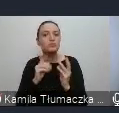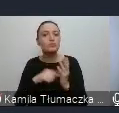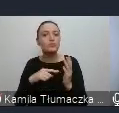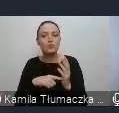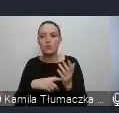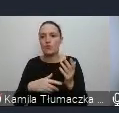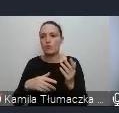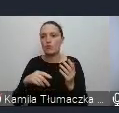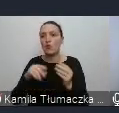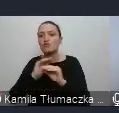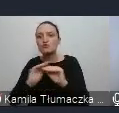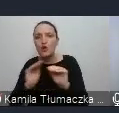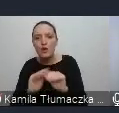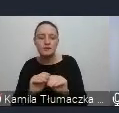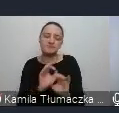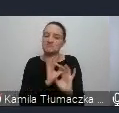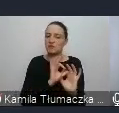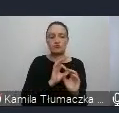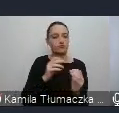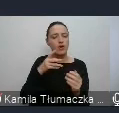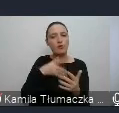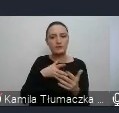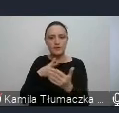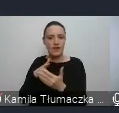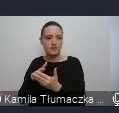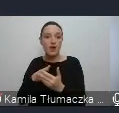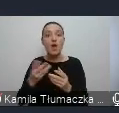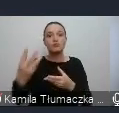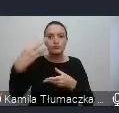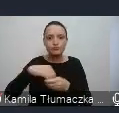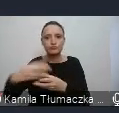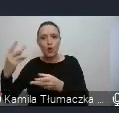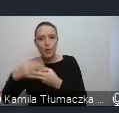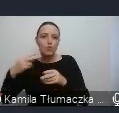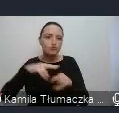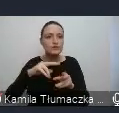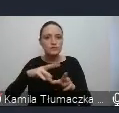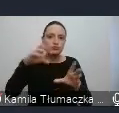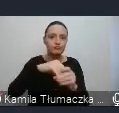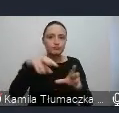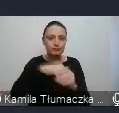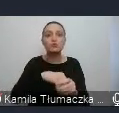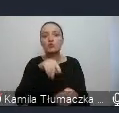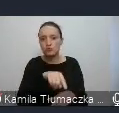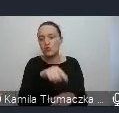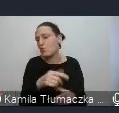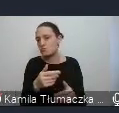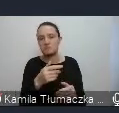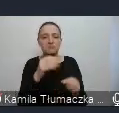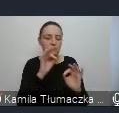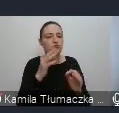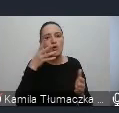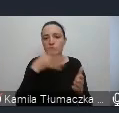czas te szkolenia są bardzo dobrze oceniane przez osoby, które u nas biorą udział w szkoleniach. I przy szkoleniu już przeszło 5300